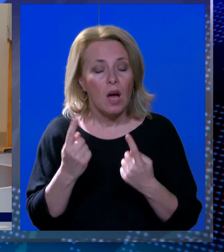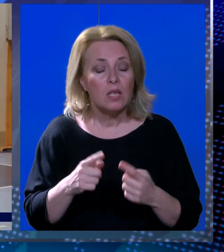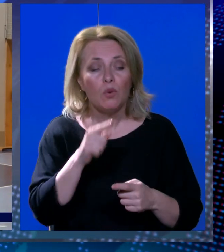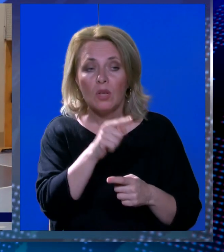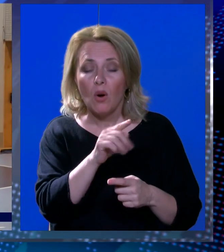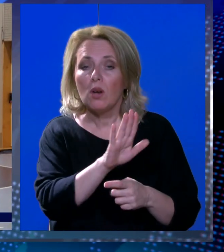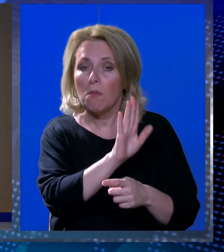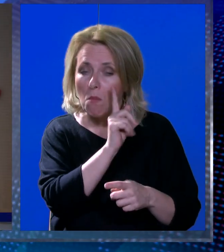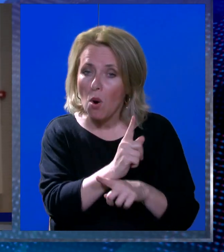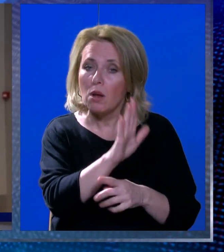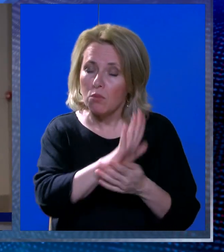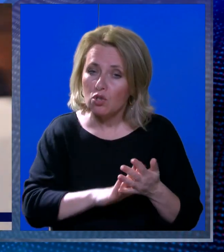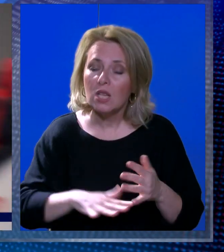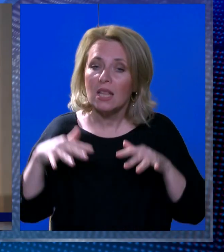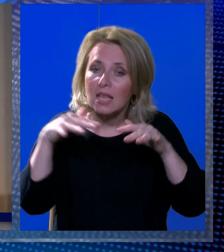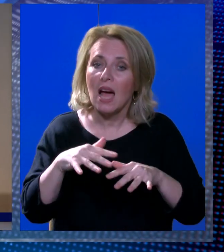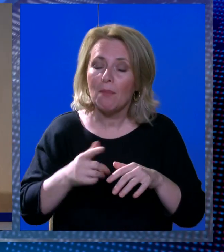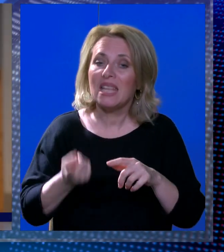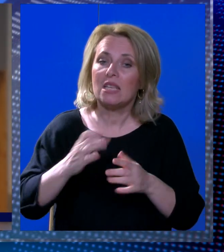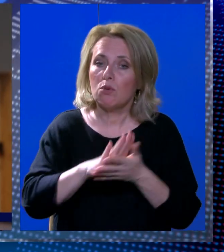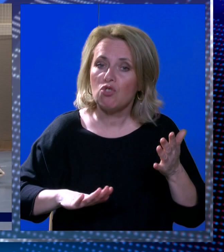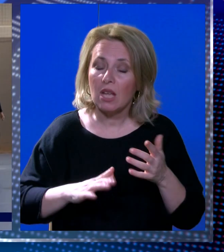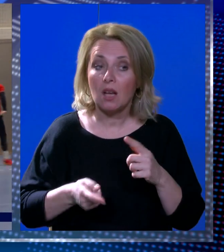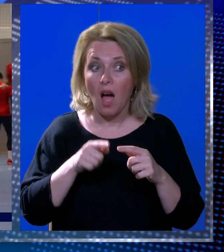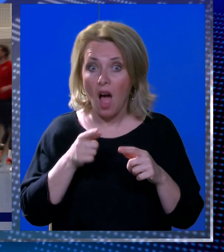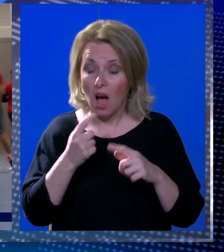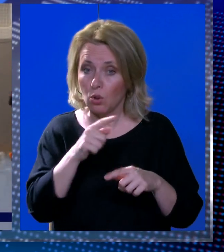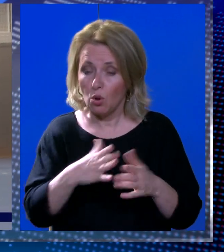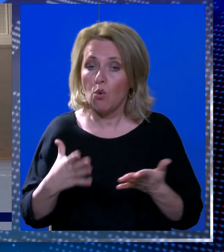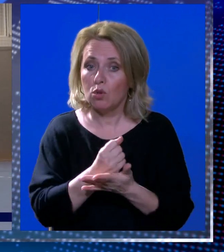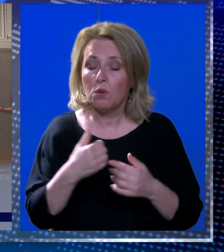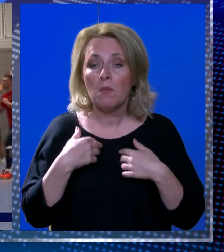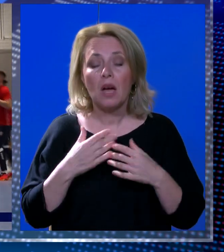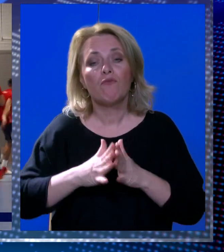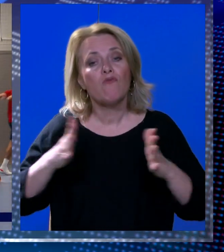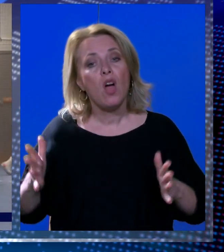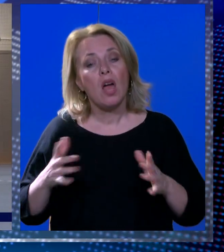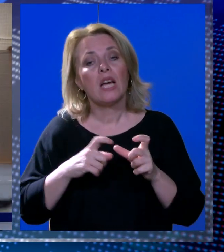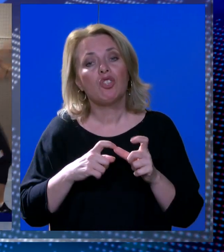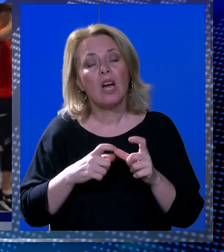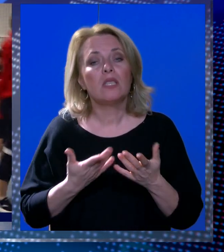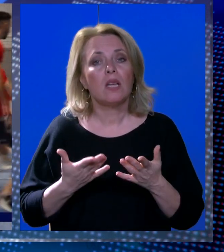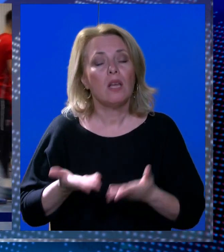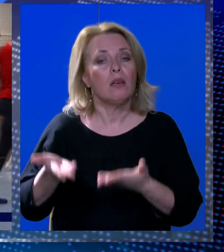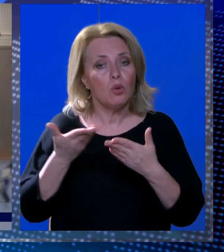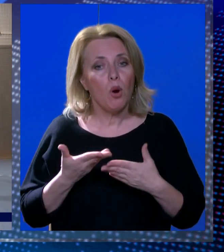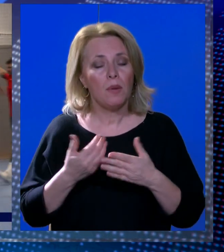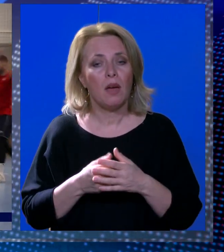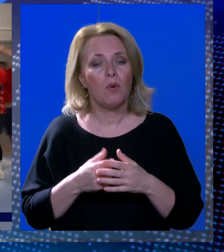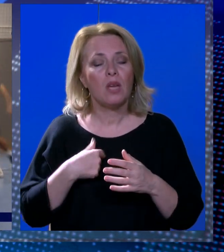kojoj oni moraju iz početka počinjati napade. I ako to uspijemo, naša šansa je velika da ih dobijemo, jer ja mislim da